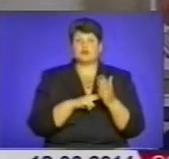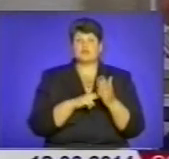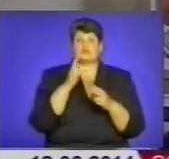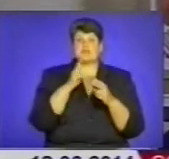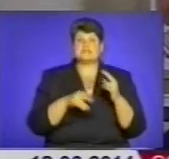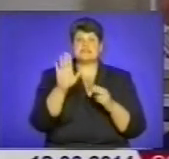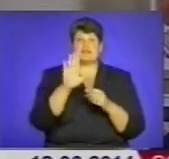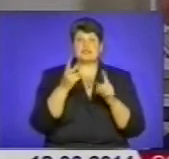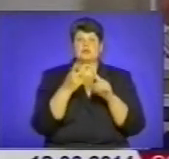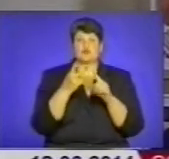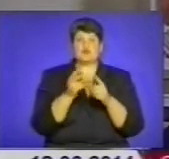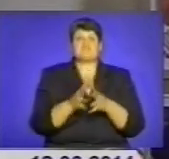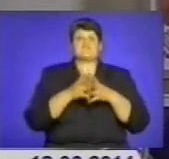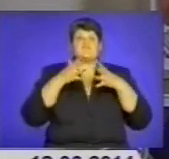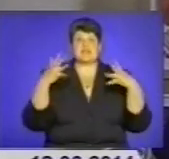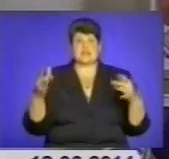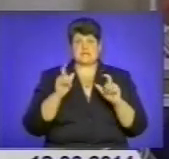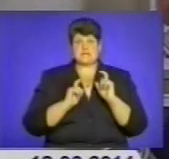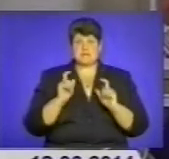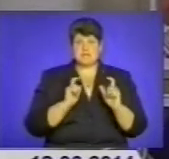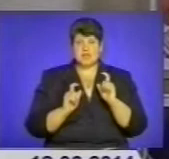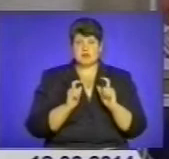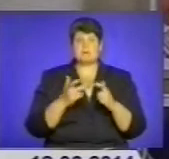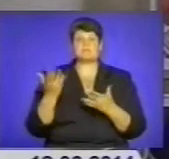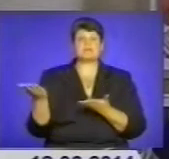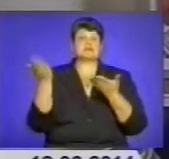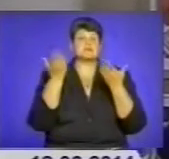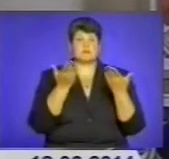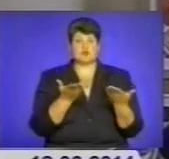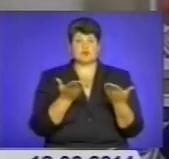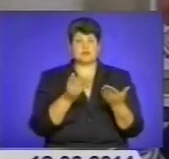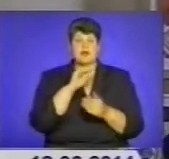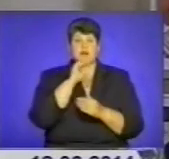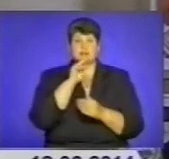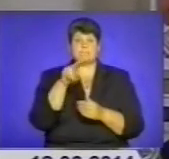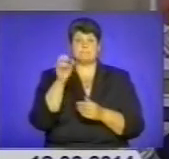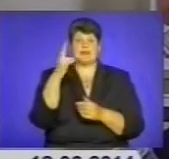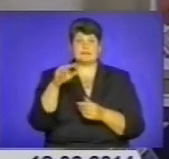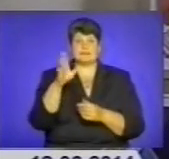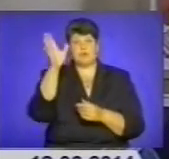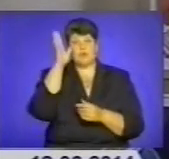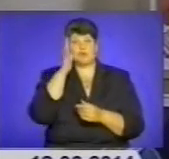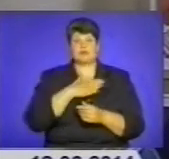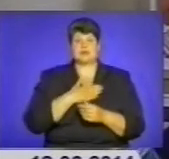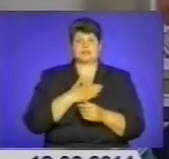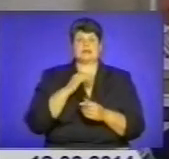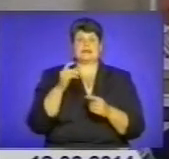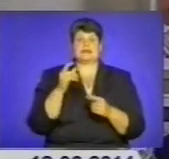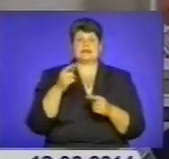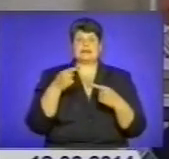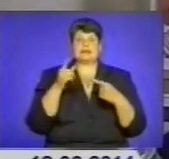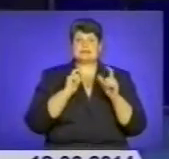в кінці вересня другий великий семінар, де ми вже запросимо Академію Педнаук нашу, Інститут інноваційних